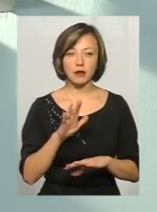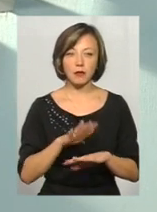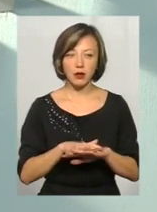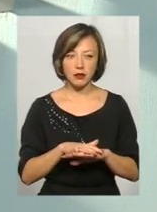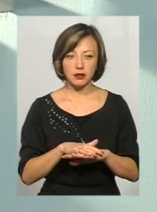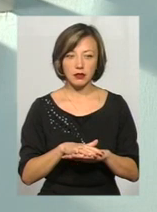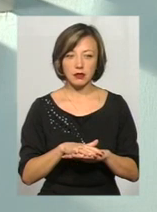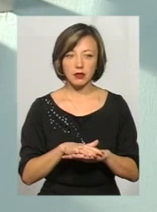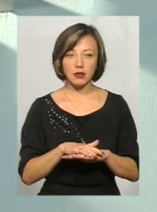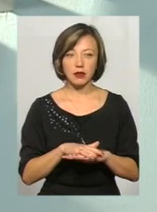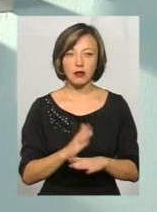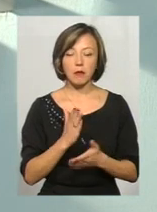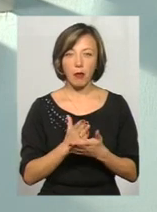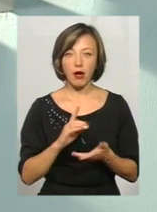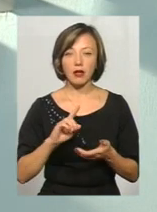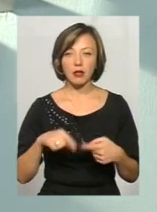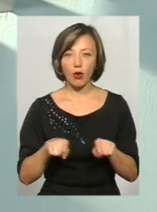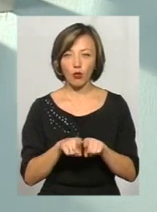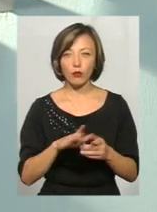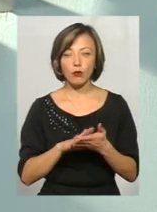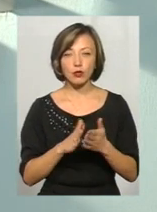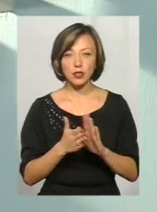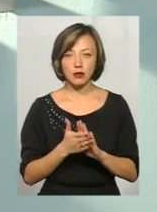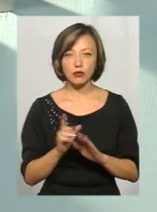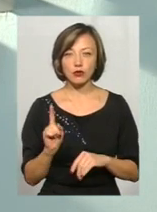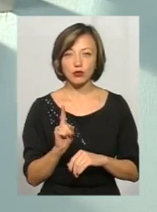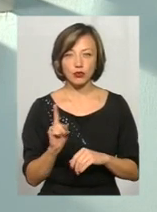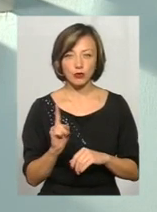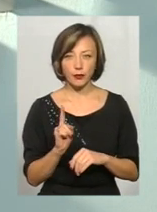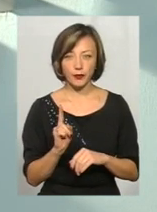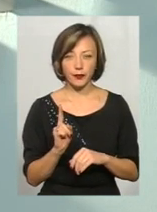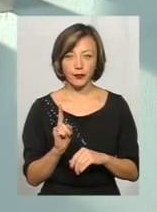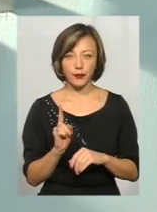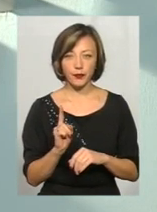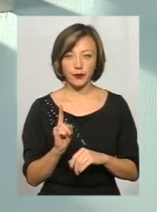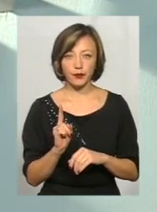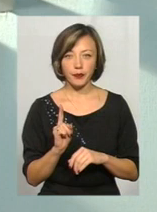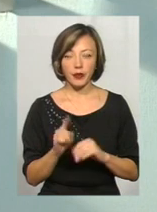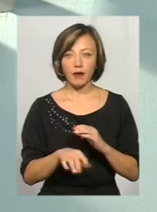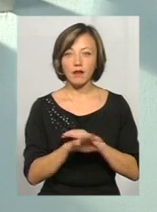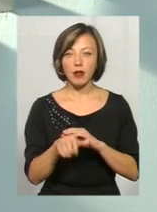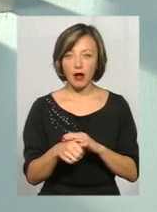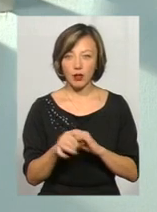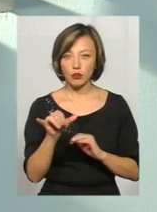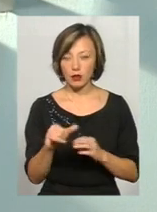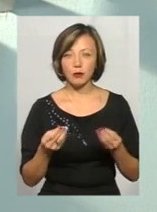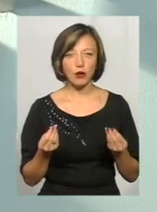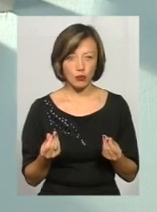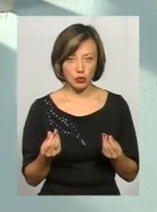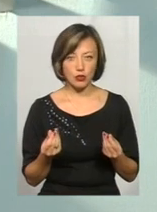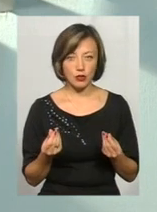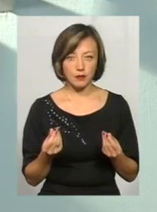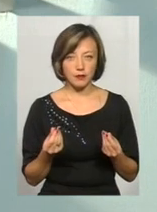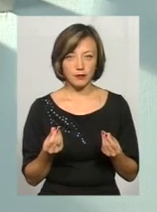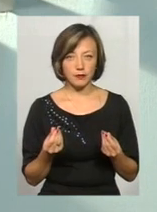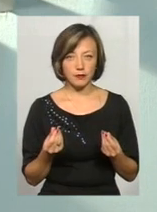має таку позицію, що якщо вкрали в тебе гроші, то